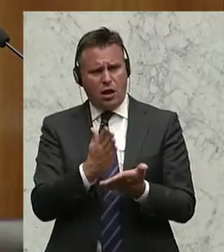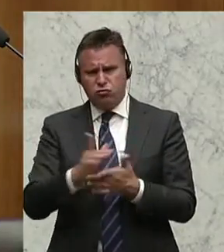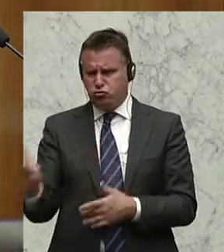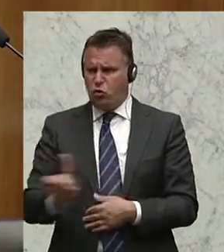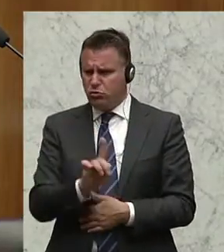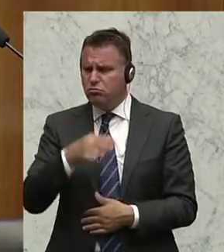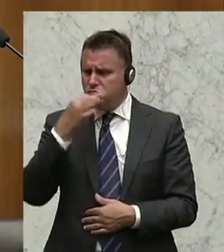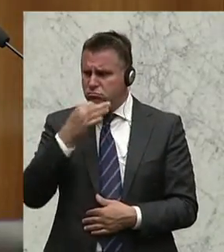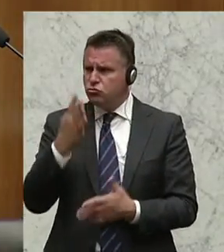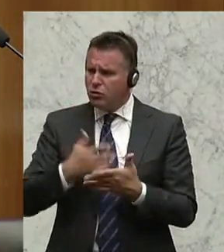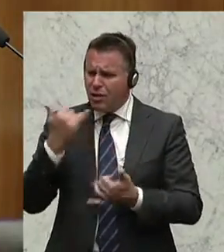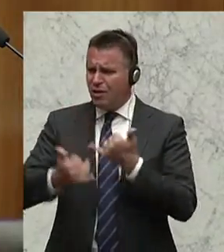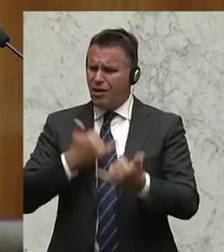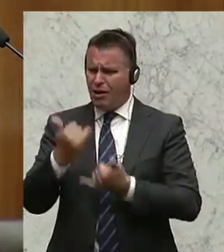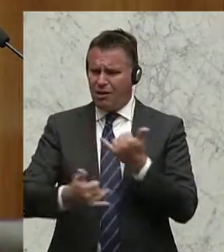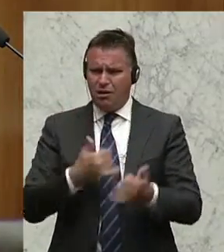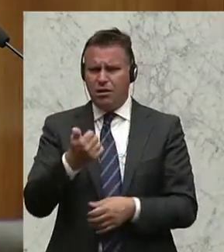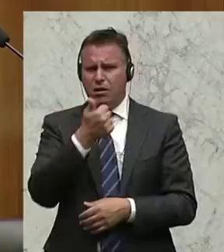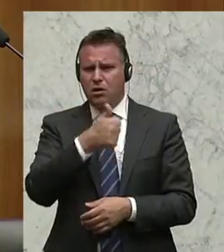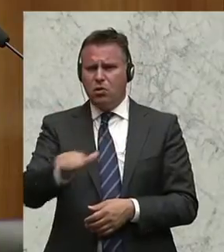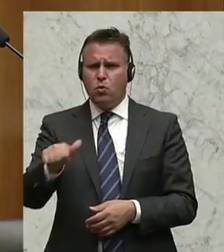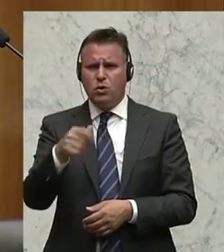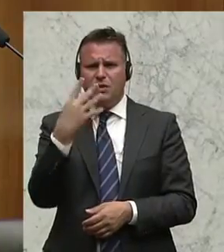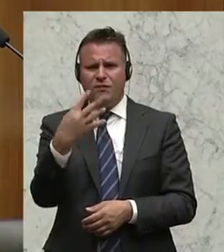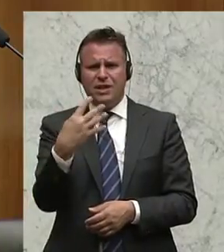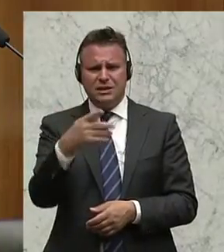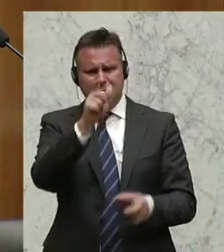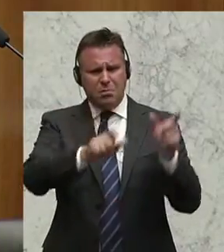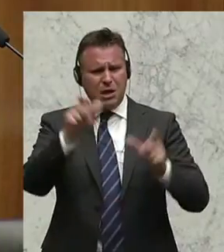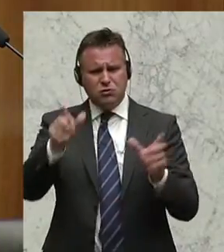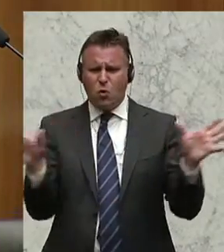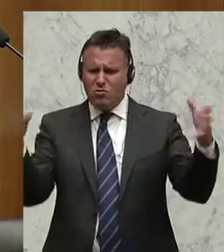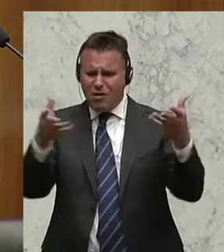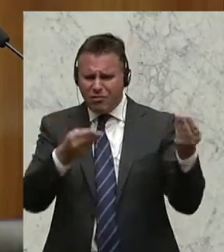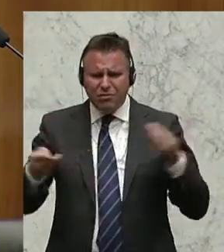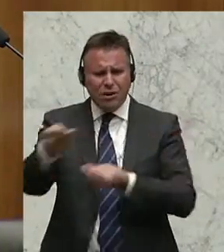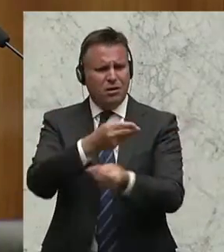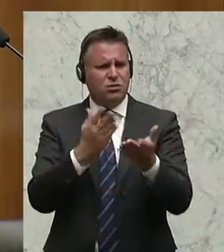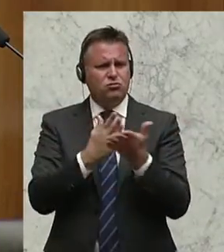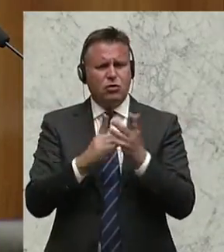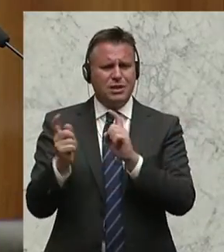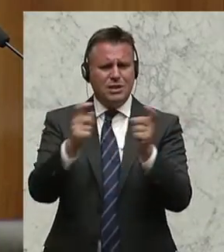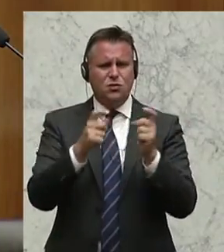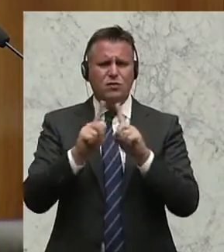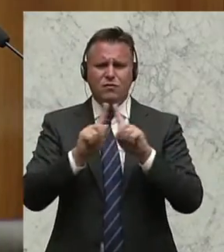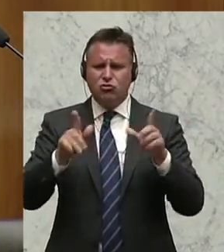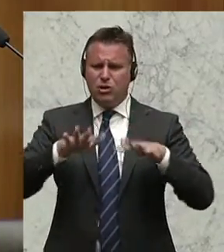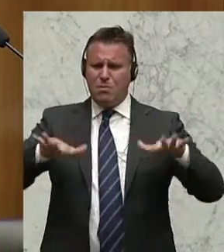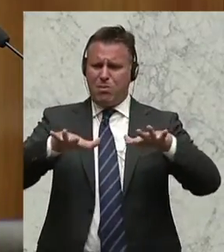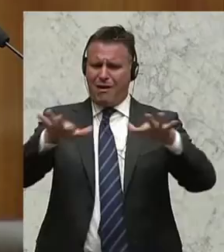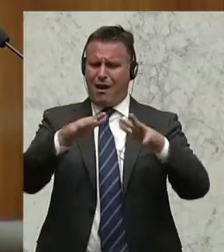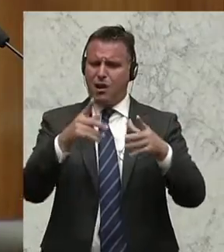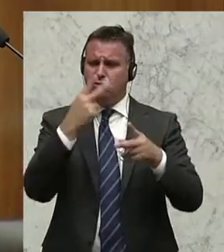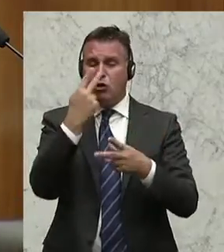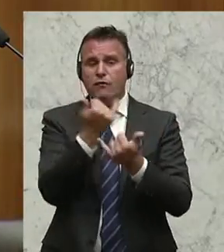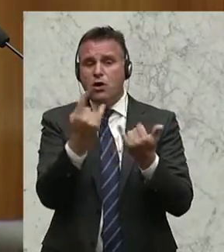Rednerpult erwähnt, wo an die 140 Stakeholder aus allen Bereichen diskutiert haben miteinander, versucht haben, Lösungen zu finden,